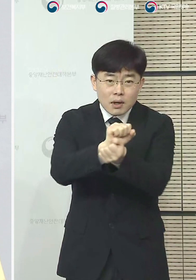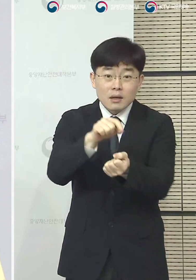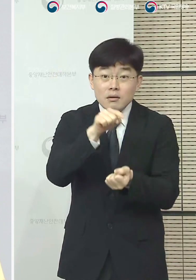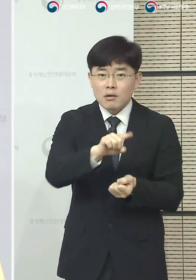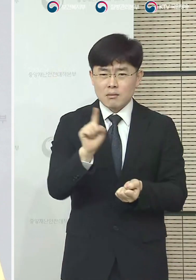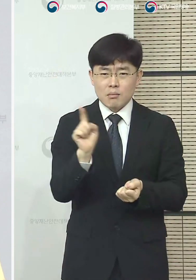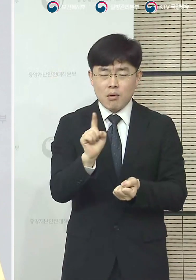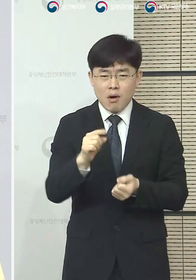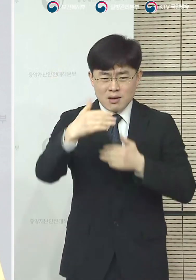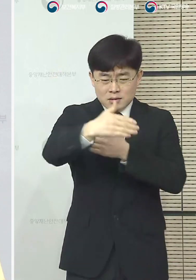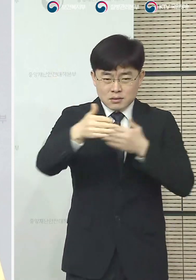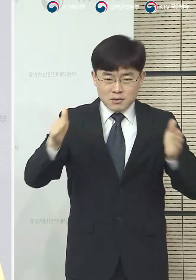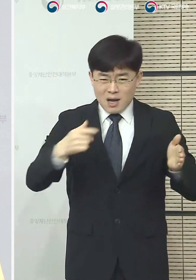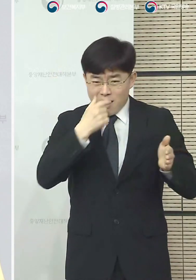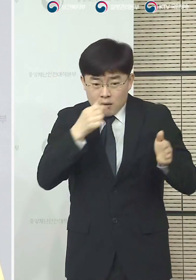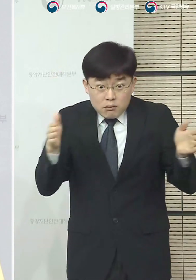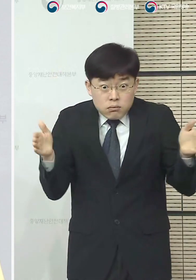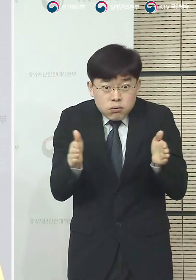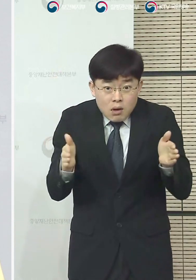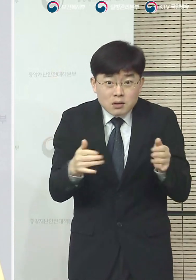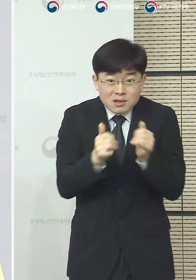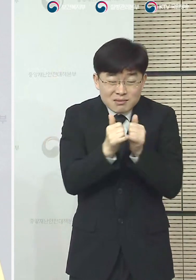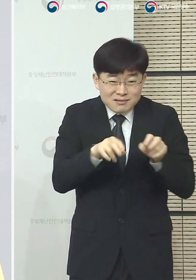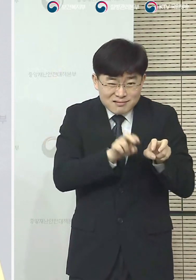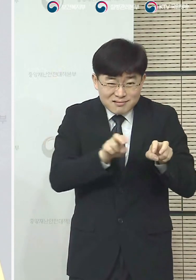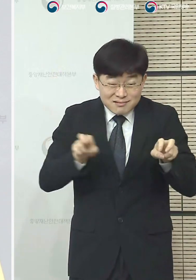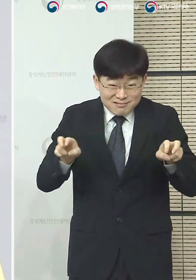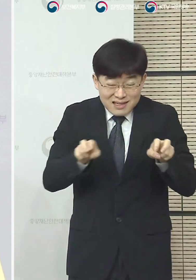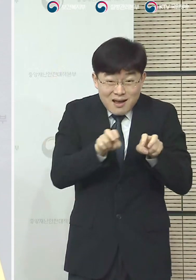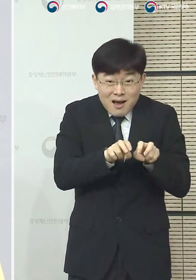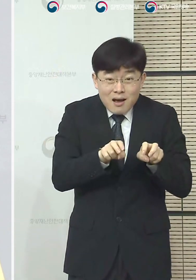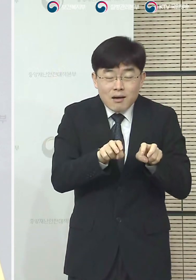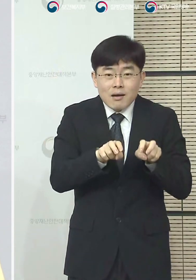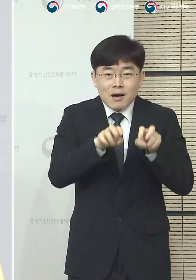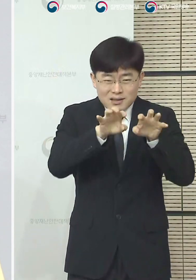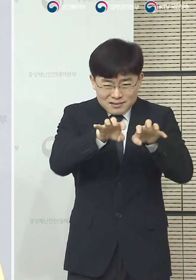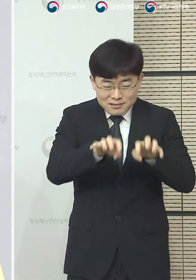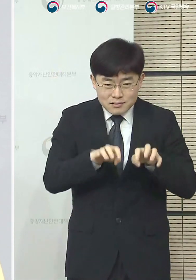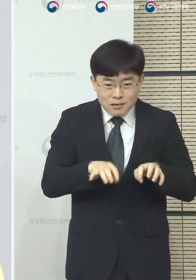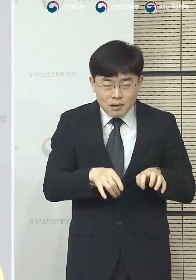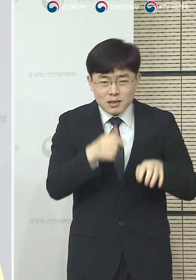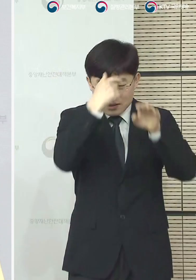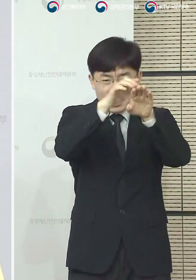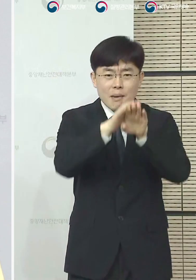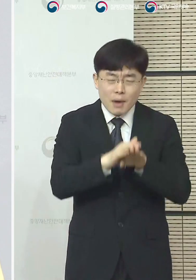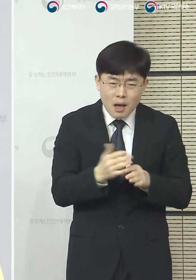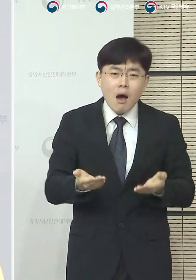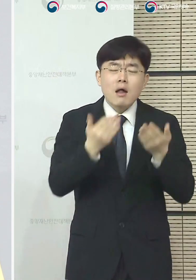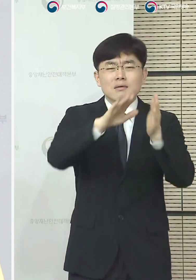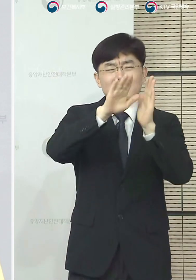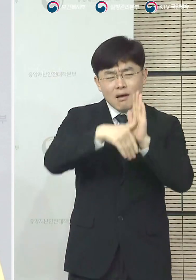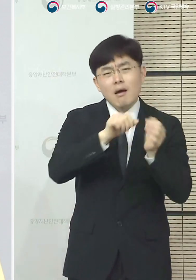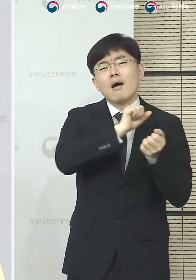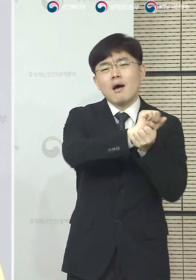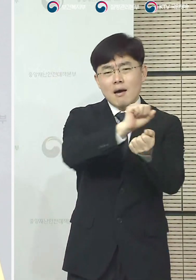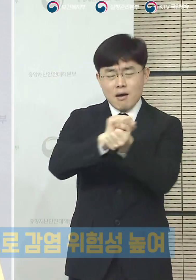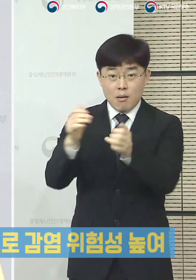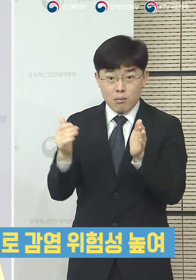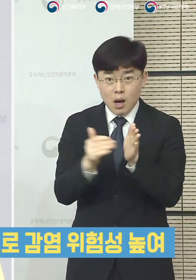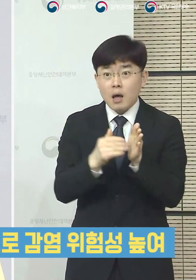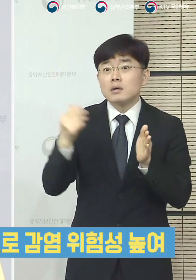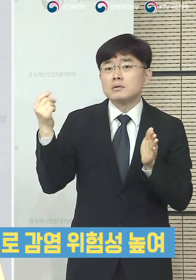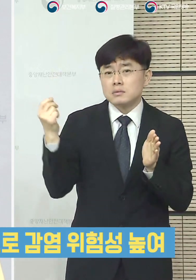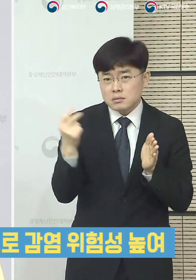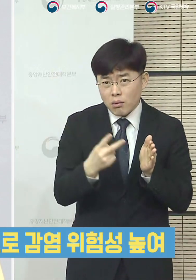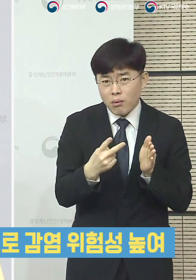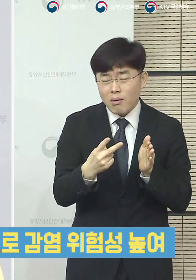좁은 실내에서 다수의 참석자가 참석하여 예배를 보는 과정에서 발생한 것입니다. 이와